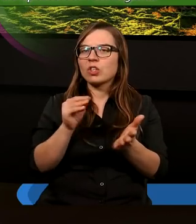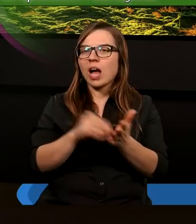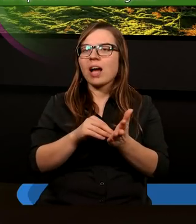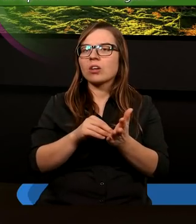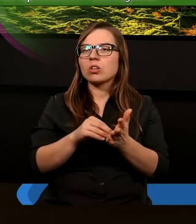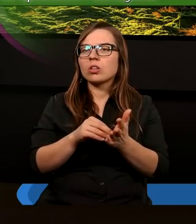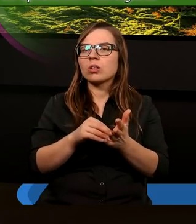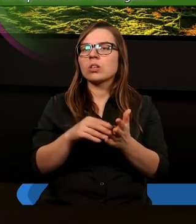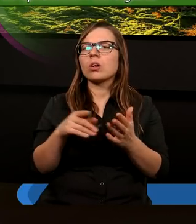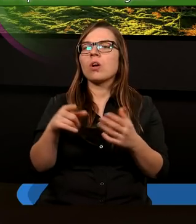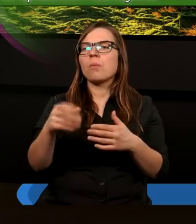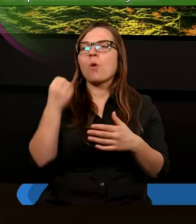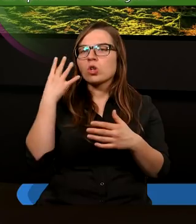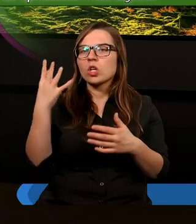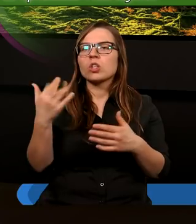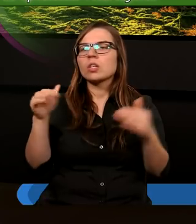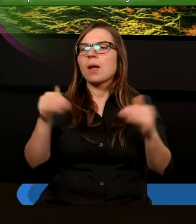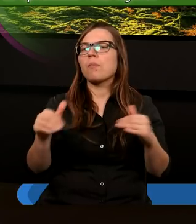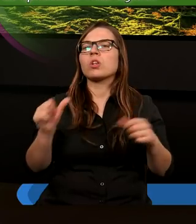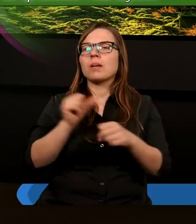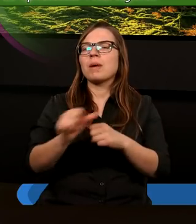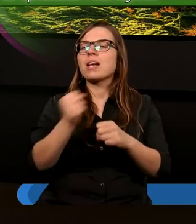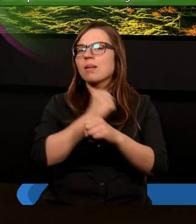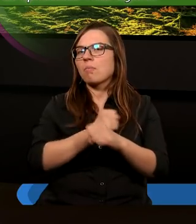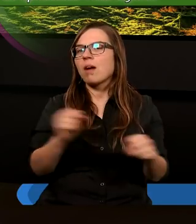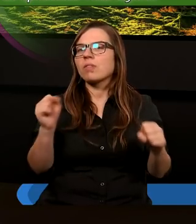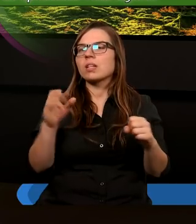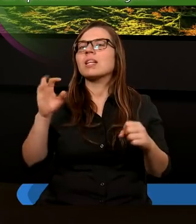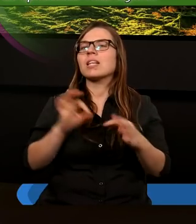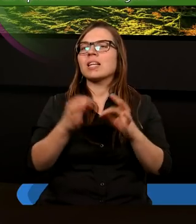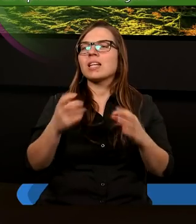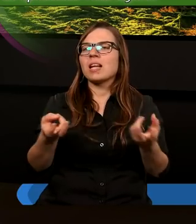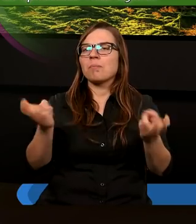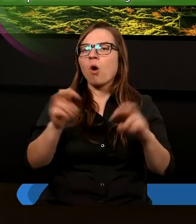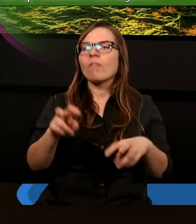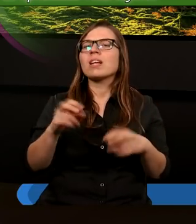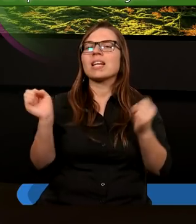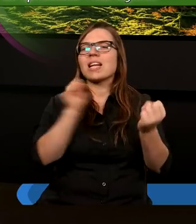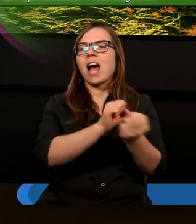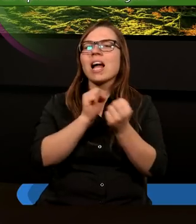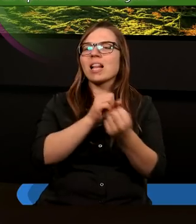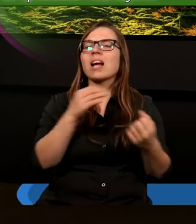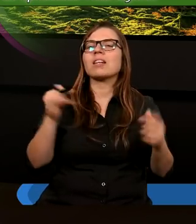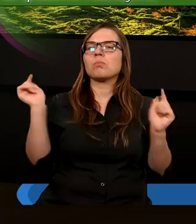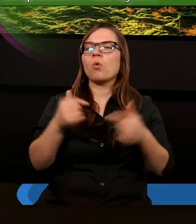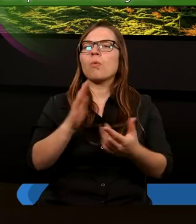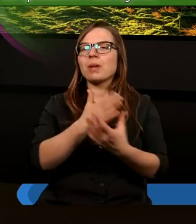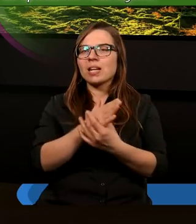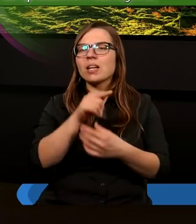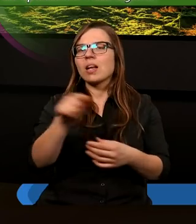mojżeszowego, nie możecie być zbawieni, gdy zaś powstał zatarg i spór między